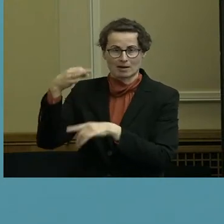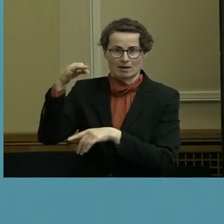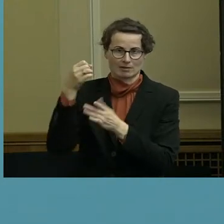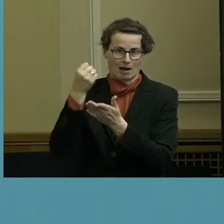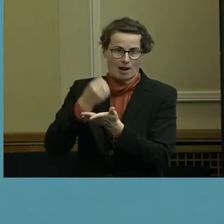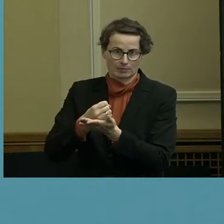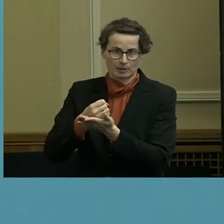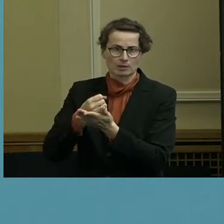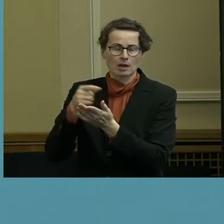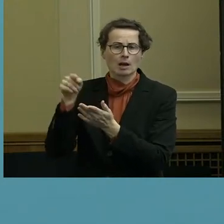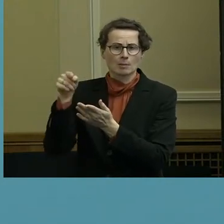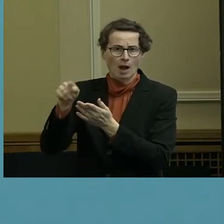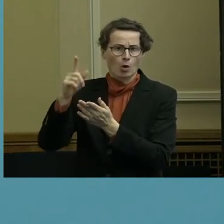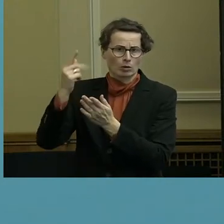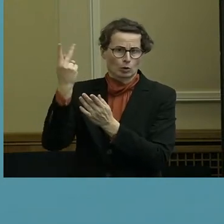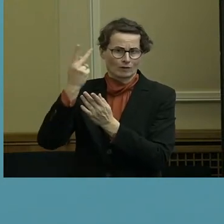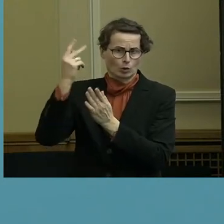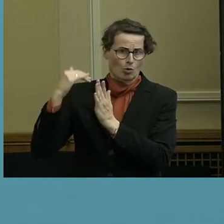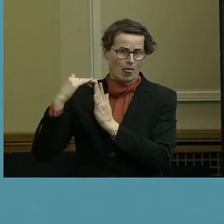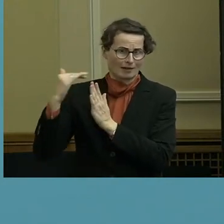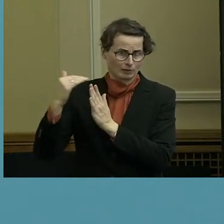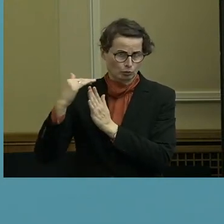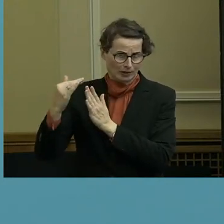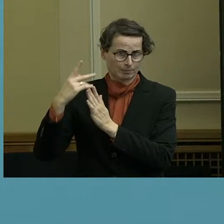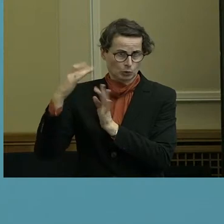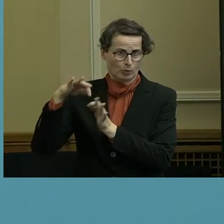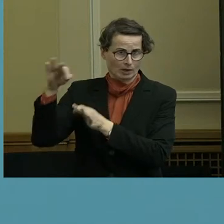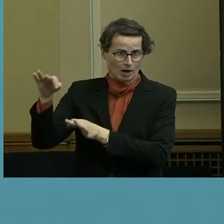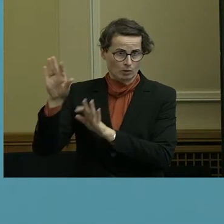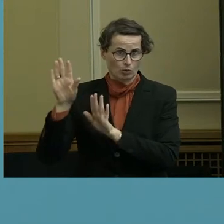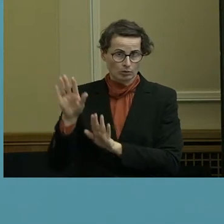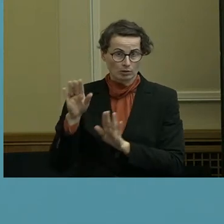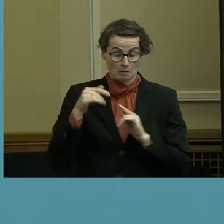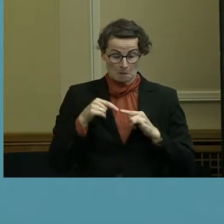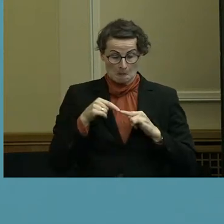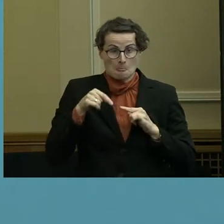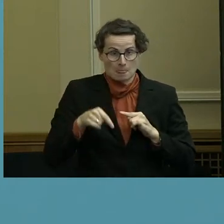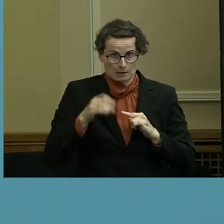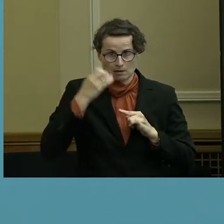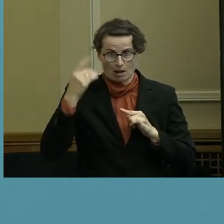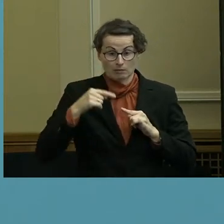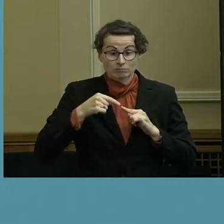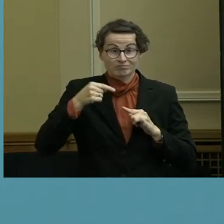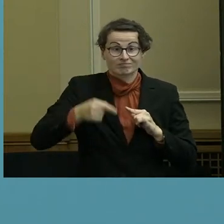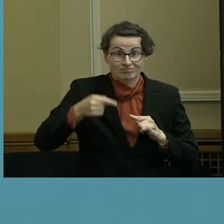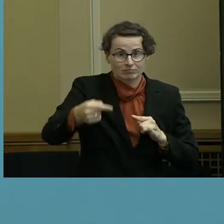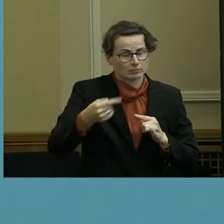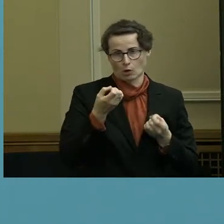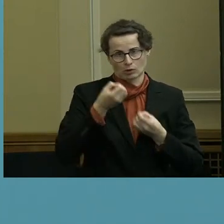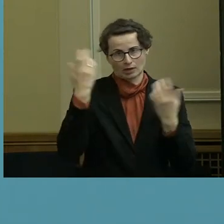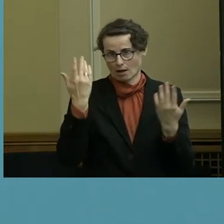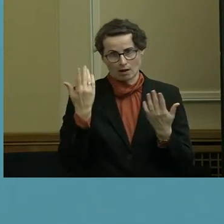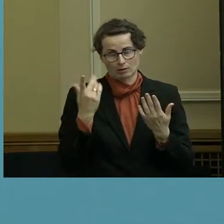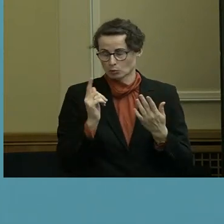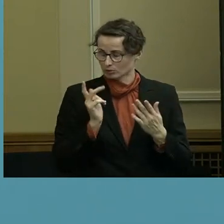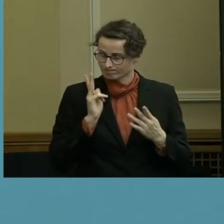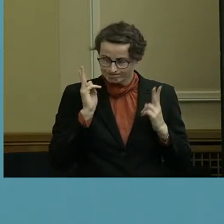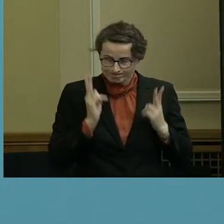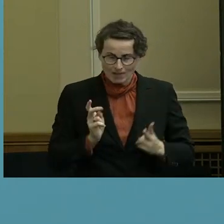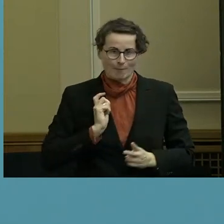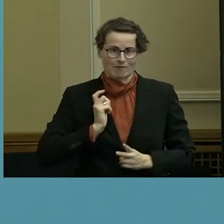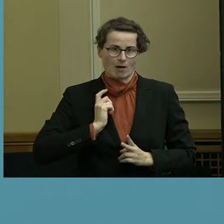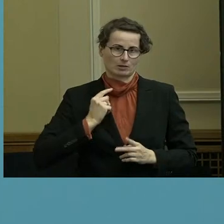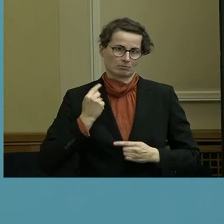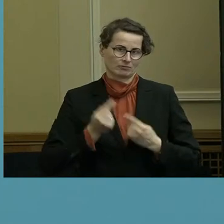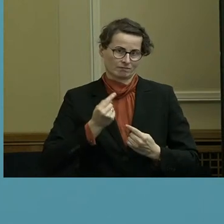das wird ja auch übertragen als Stream. Das war ja das letzte Mal auch so. Und alles Weitere muss man dann, glaube ich, schauen, wie der Verlauf der Woche dann ist.